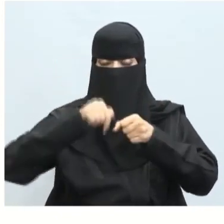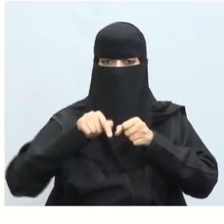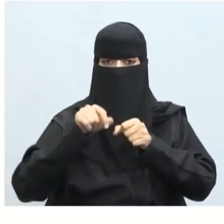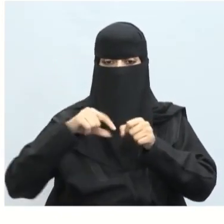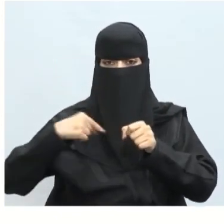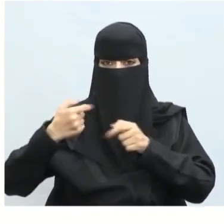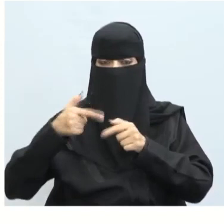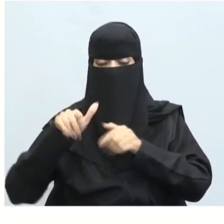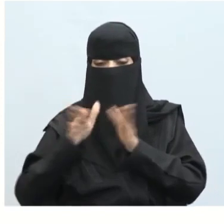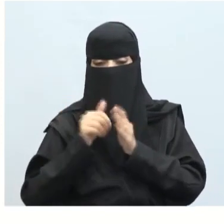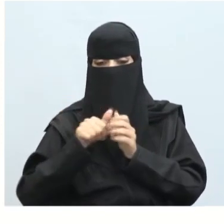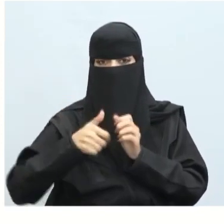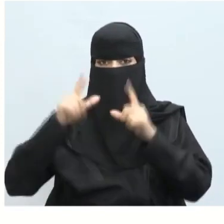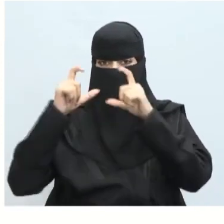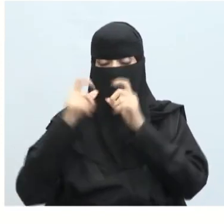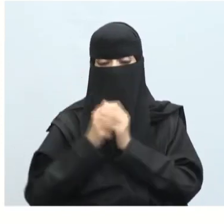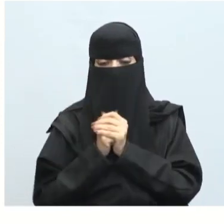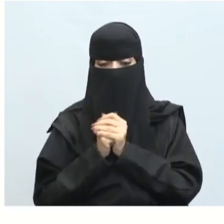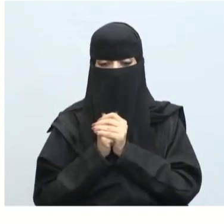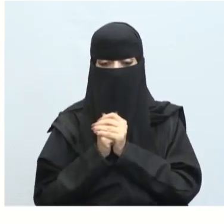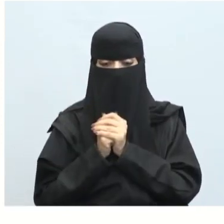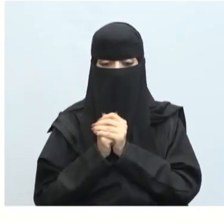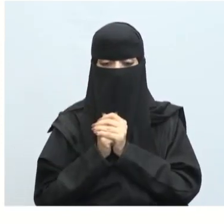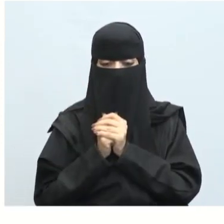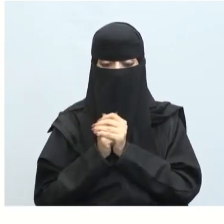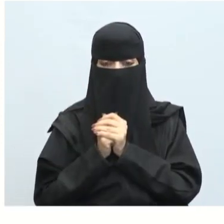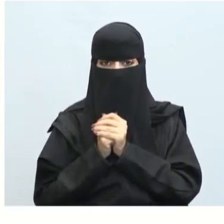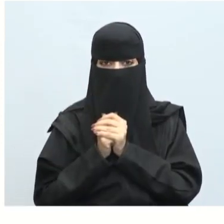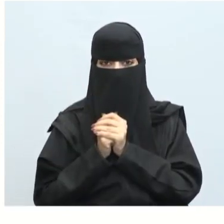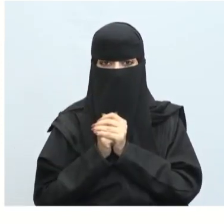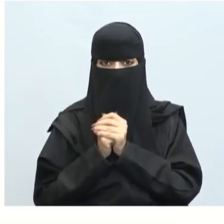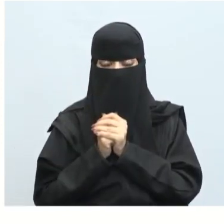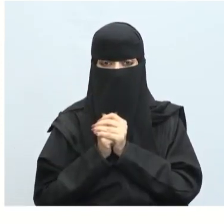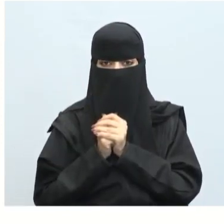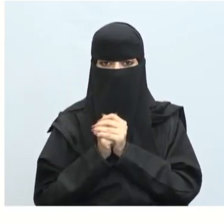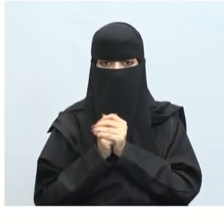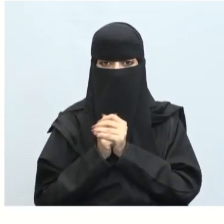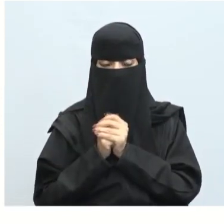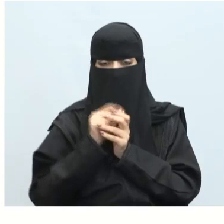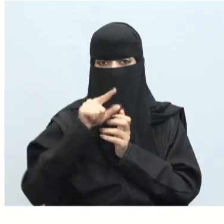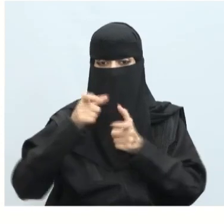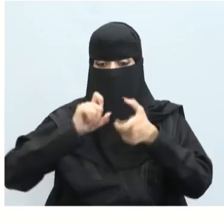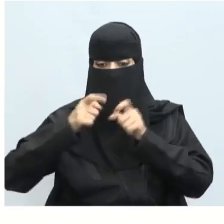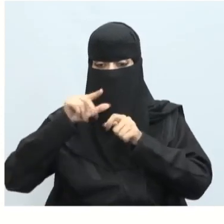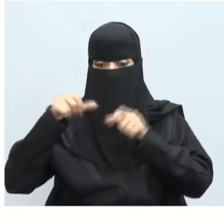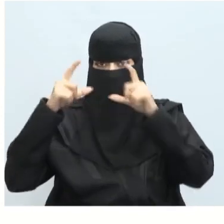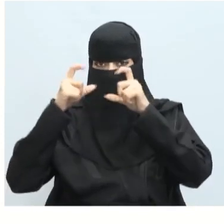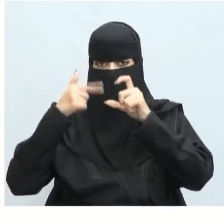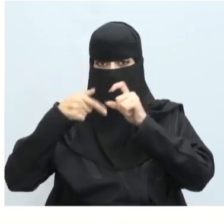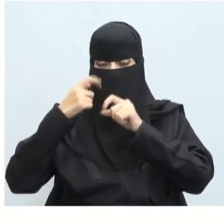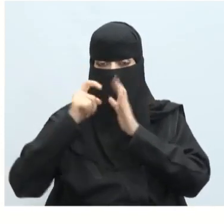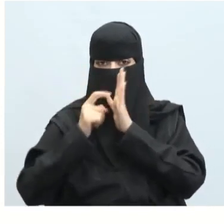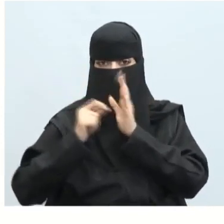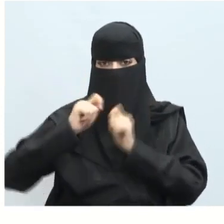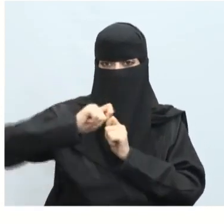إلى Image صورة نلاحظ أسميتها هنا Image في المكون Image صورة نضبط خاصية